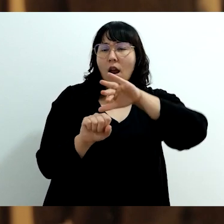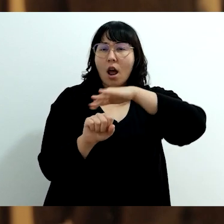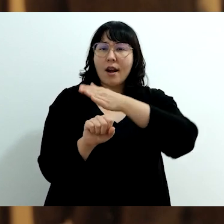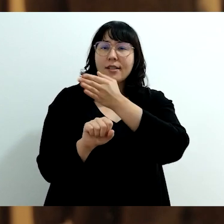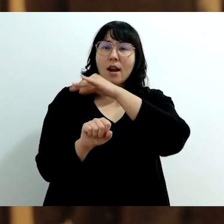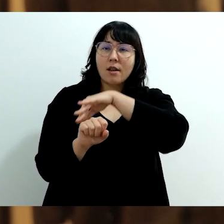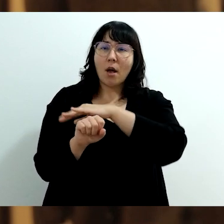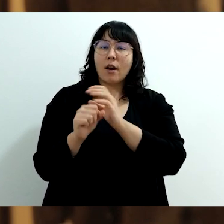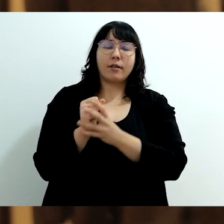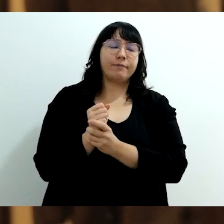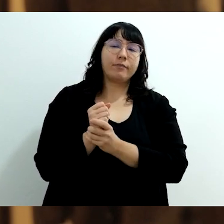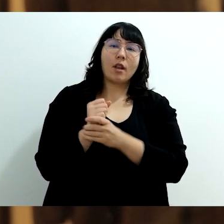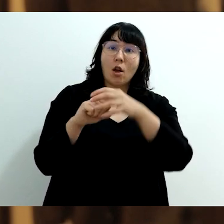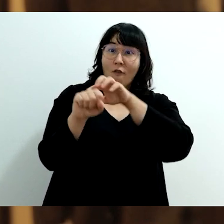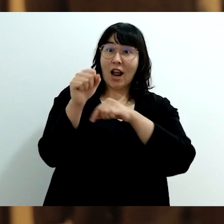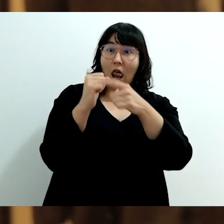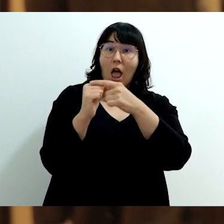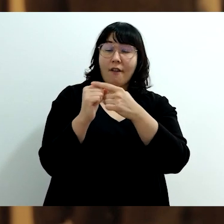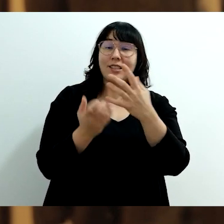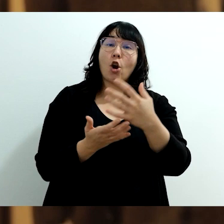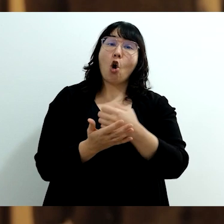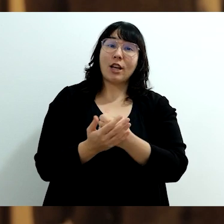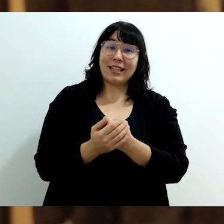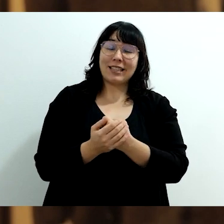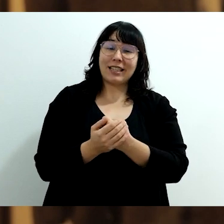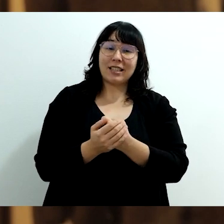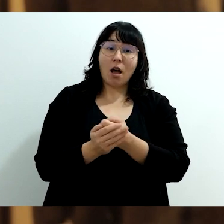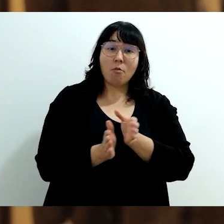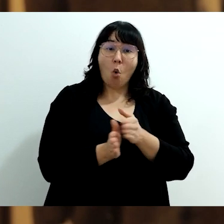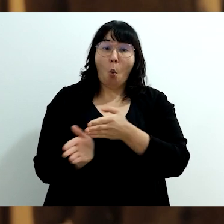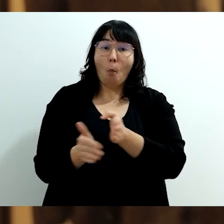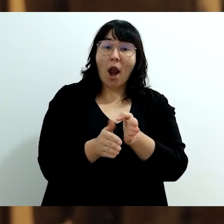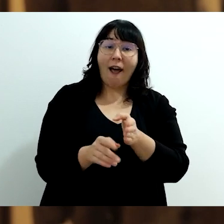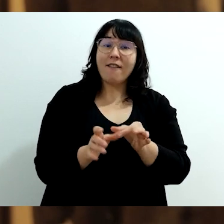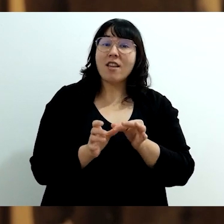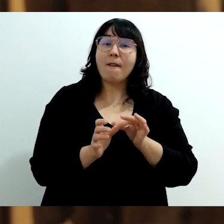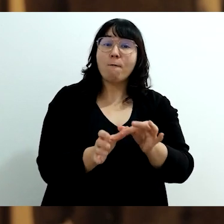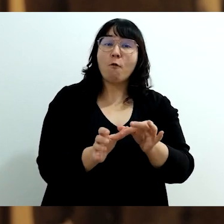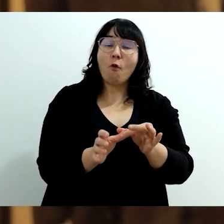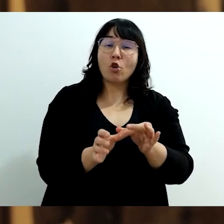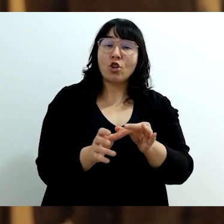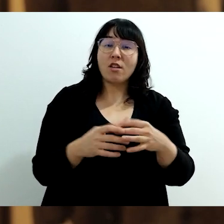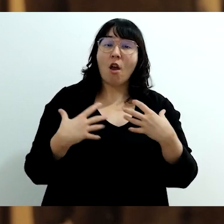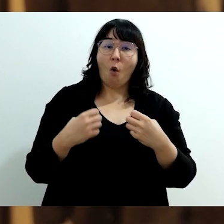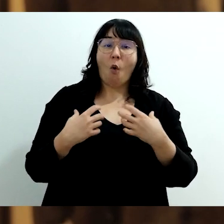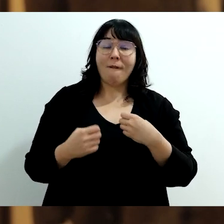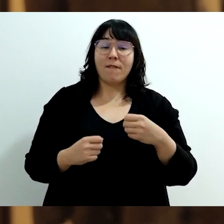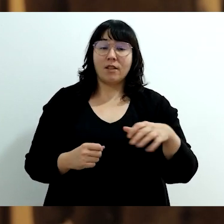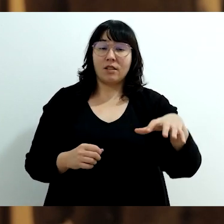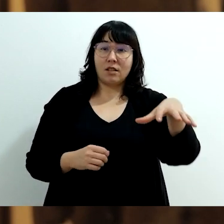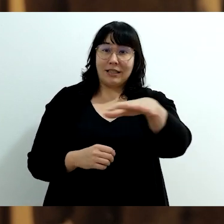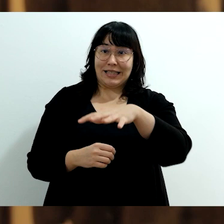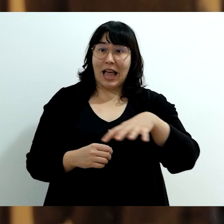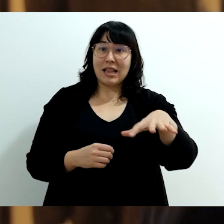zakrivljenjima i neraninama drveta. Glava je služila za kročenje stade i usmeravanje ovaca prilikom